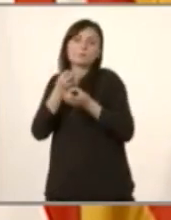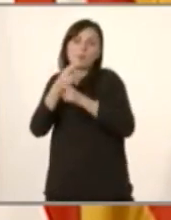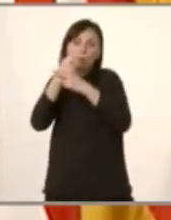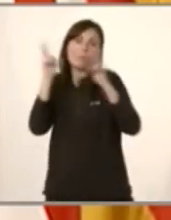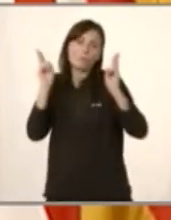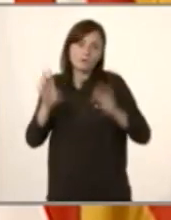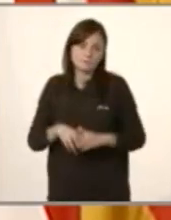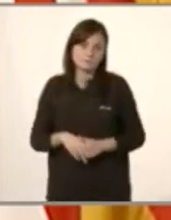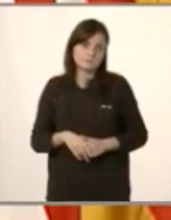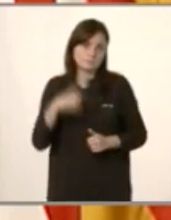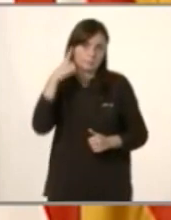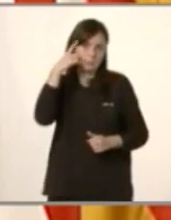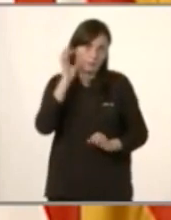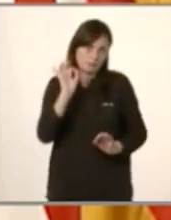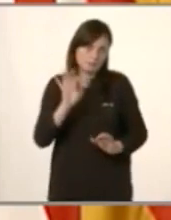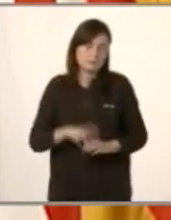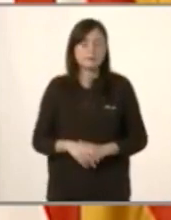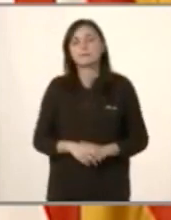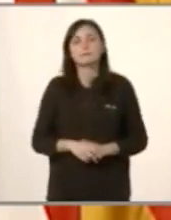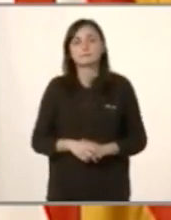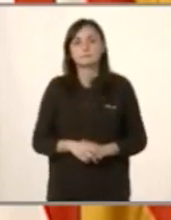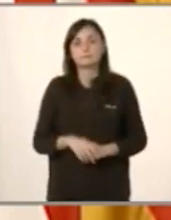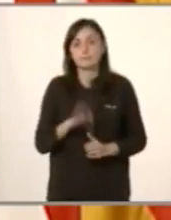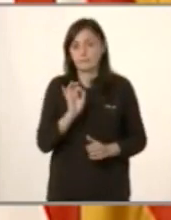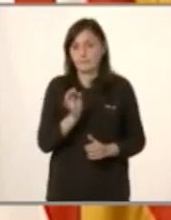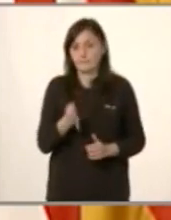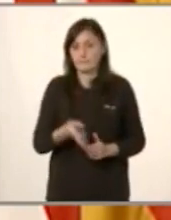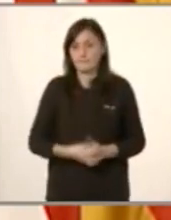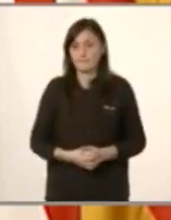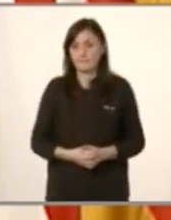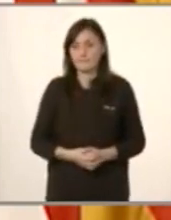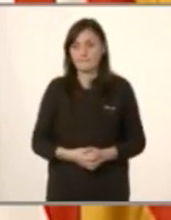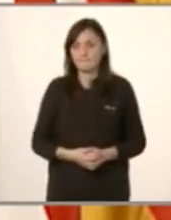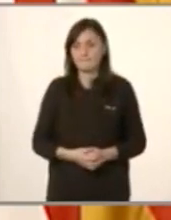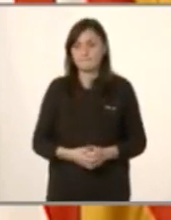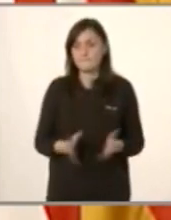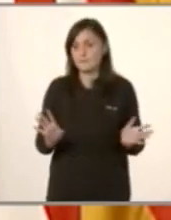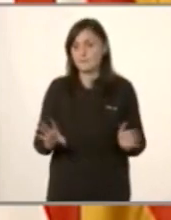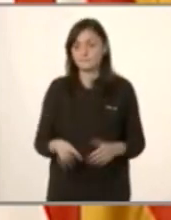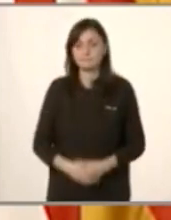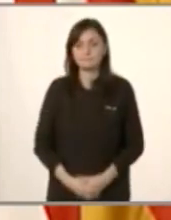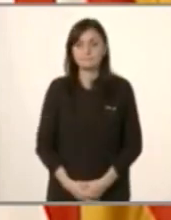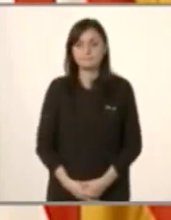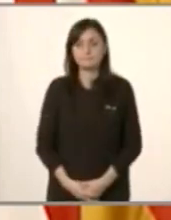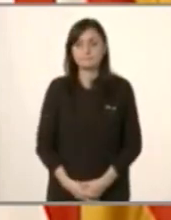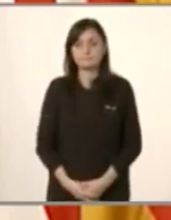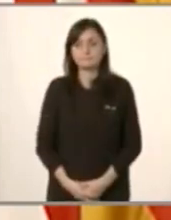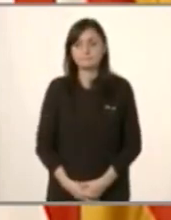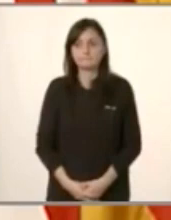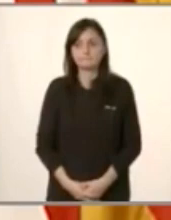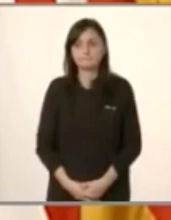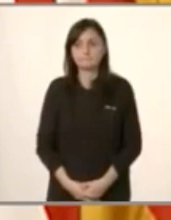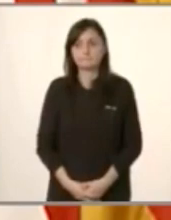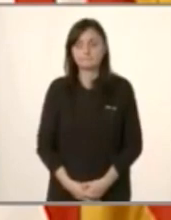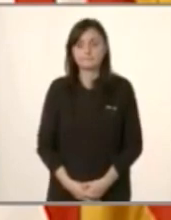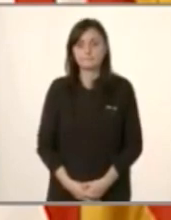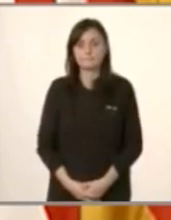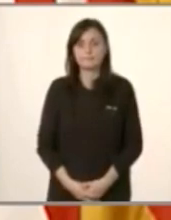Ara tenen ixe trellat. És o no? Doncs ja està. Doncs ara,